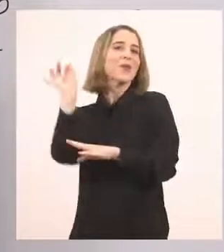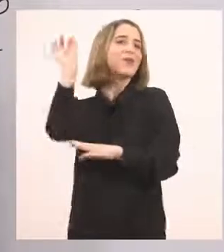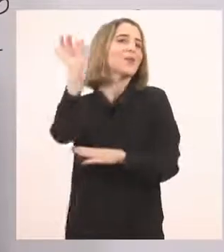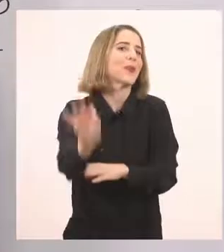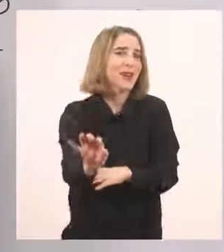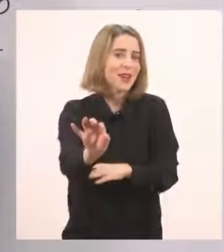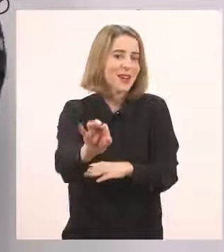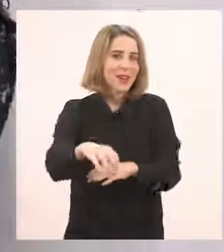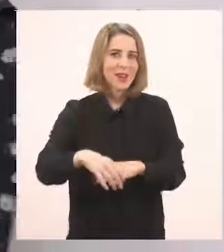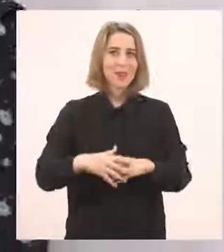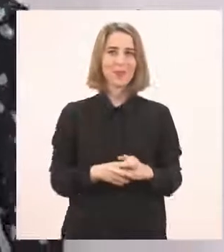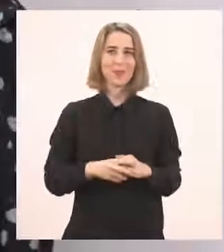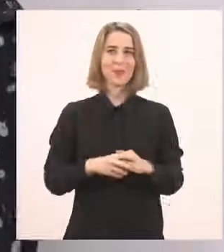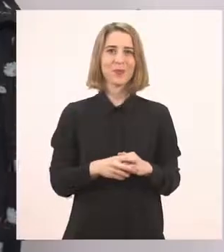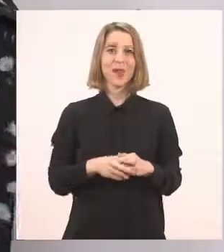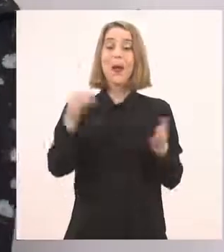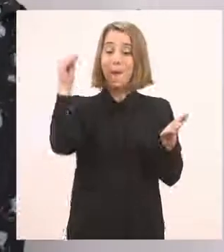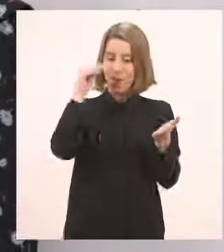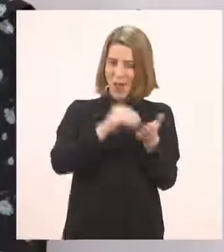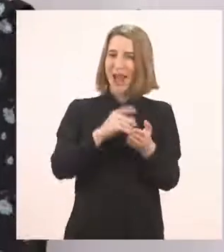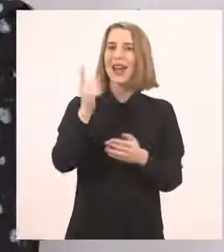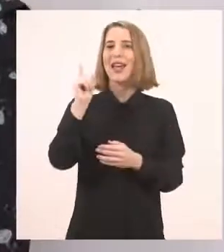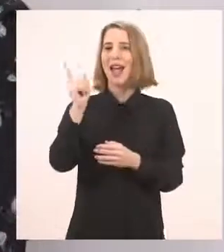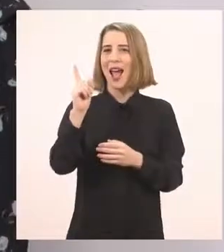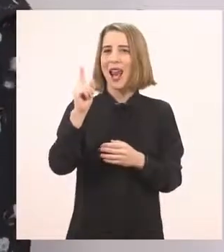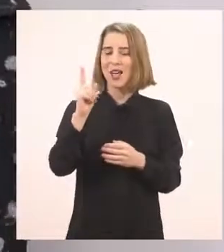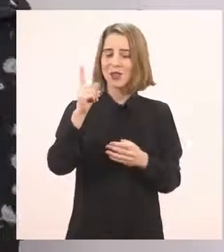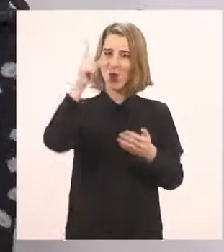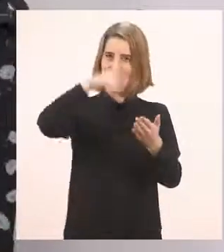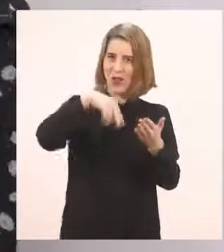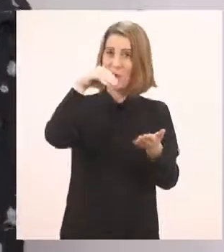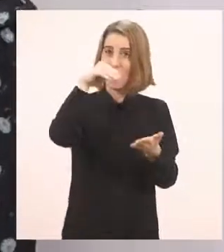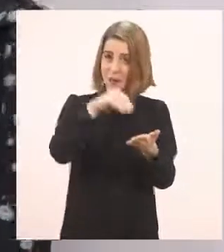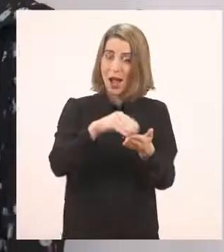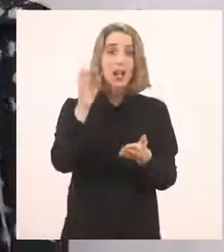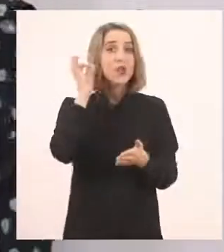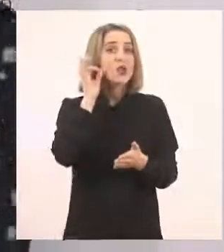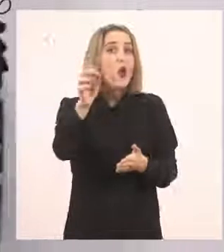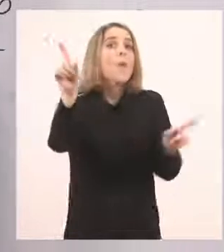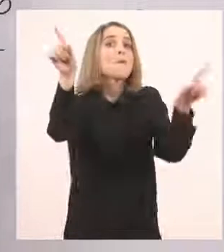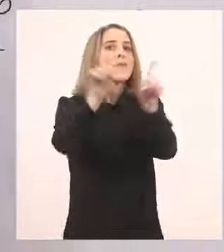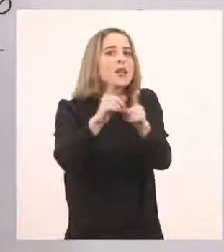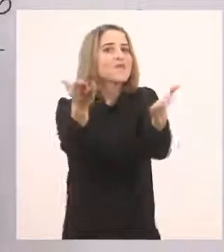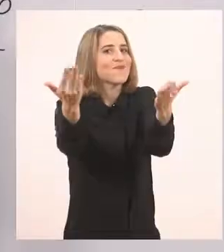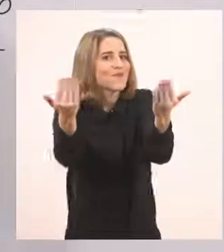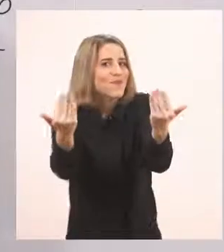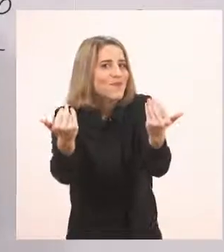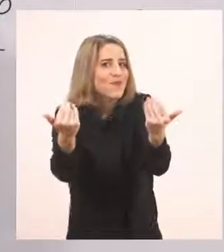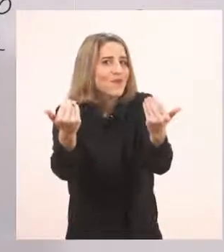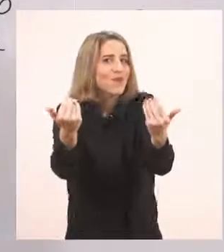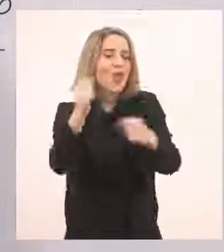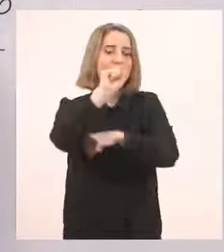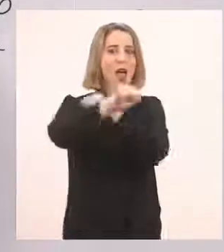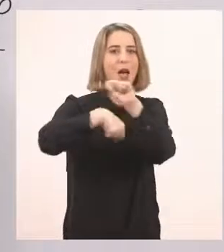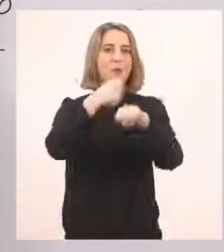Θα διαβάσω άλλη μια φορά το κομματάκι που έχουμε για ανάγνωση και να προσπαθήσετε κι εσείς μαζί μου. Θα βάλω λίγο